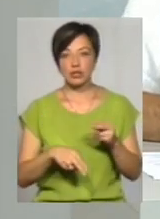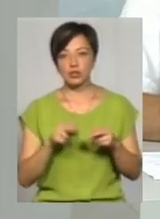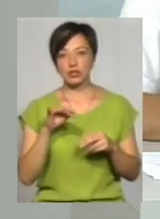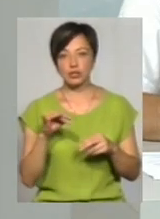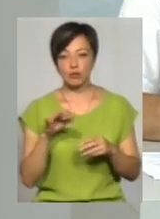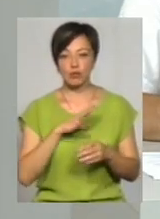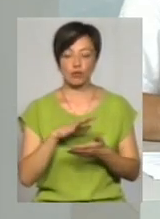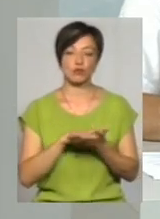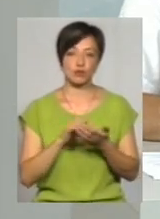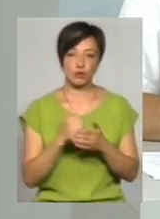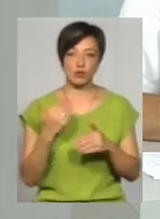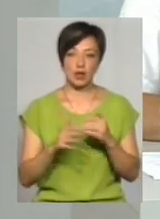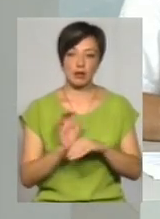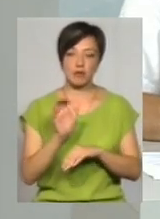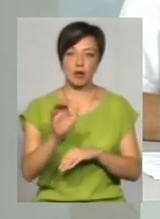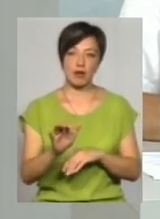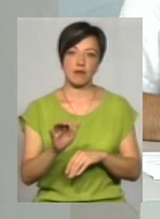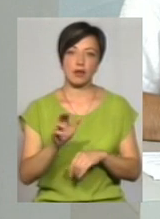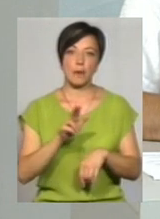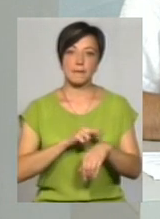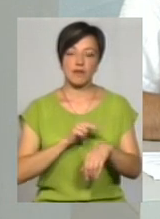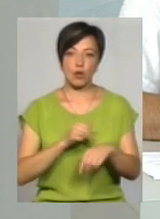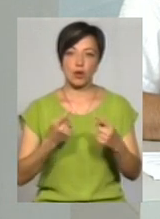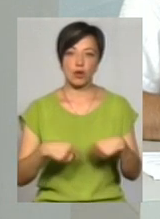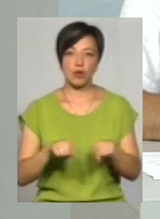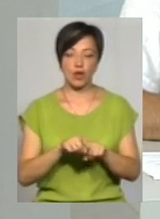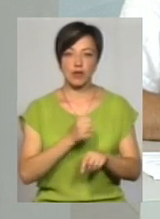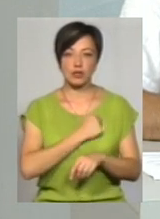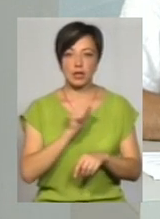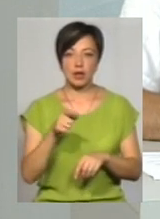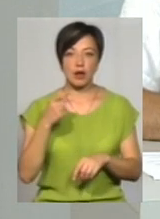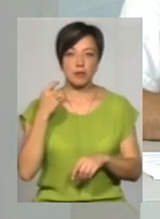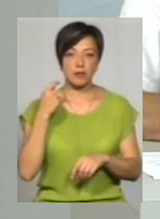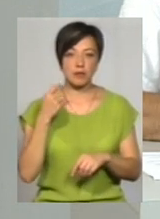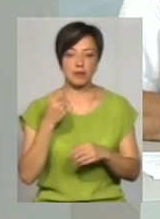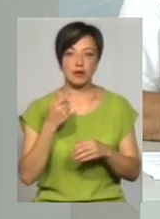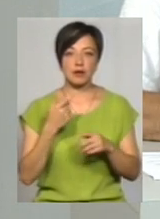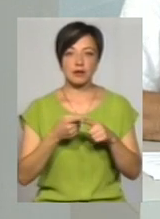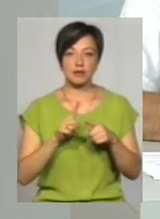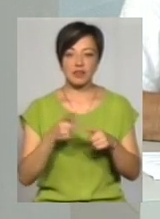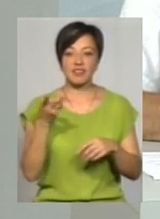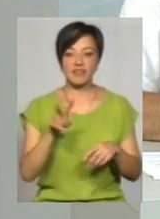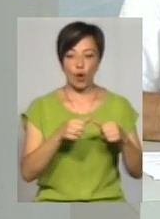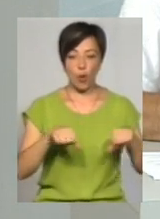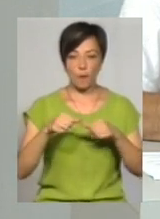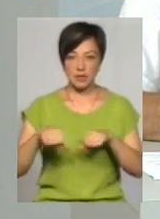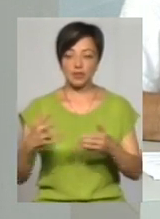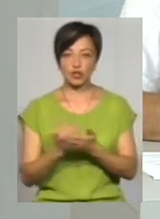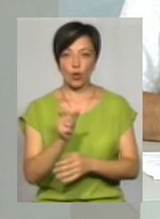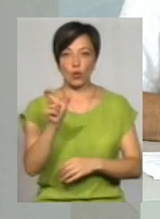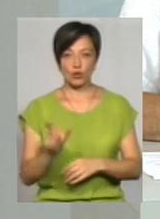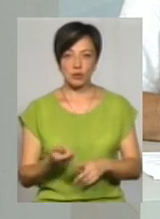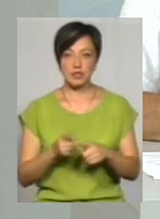воно вже було зруйноване. Ми направили матеріали в правоохоронні органи. На жаль, там дві комісії на тим працювали. Вже знайшли особу,